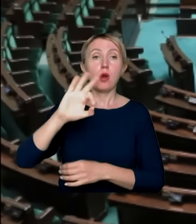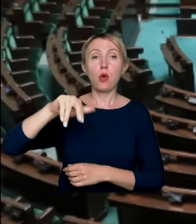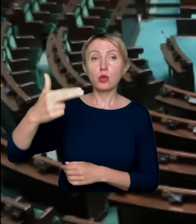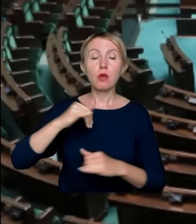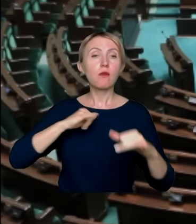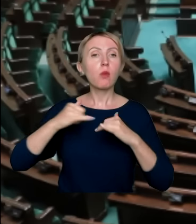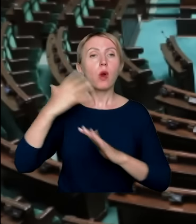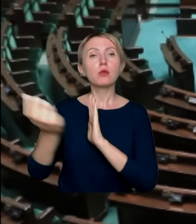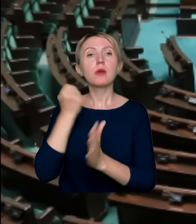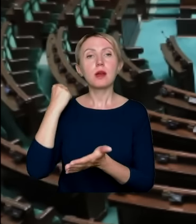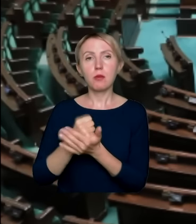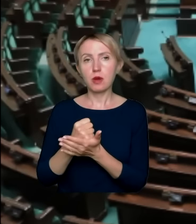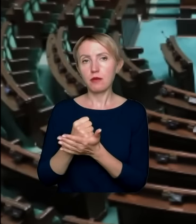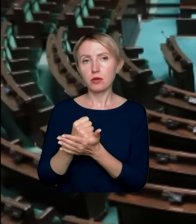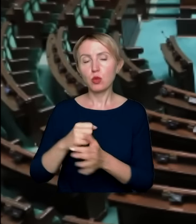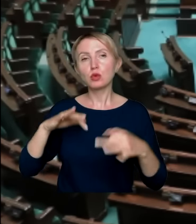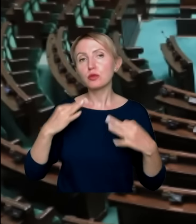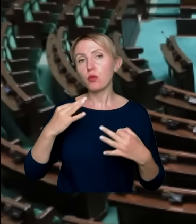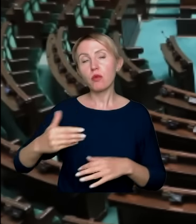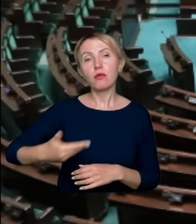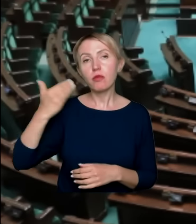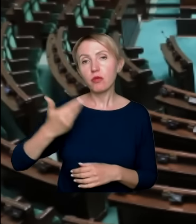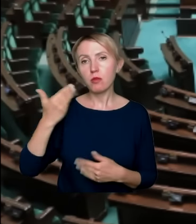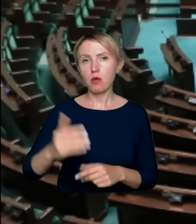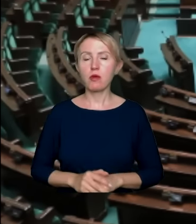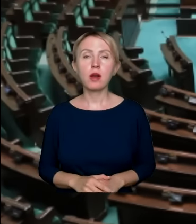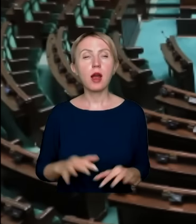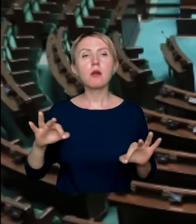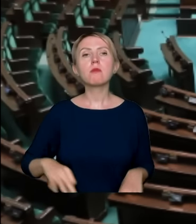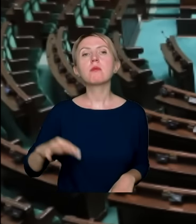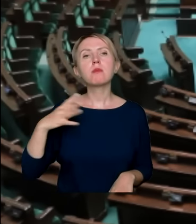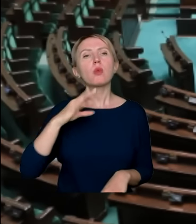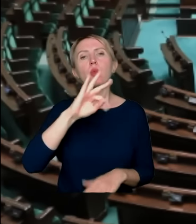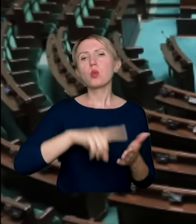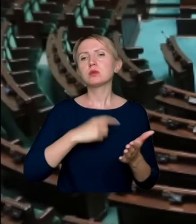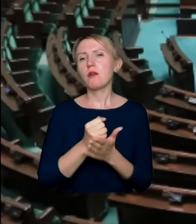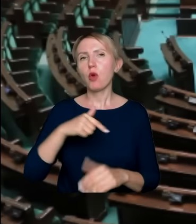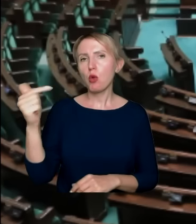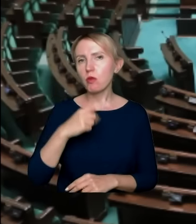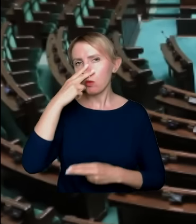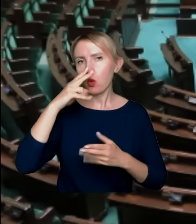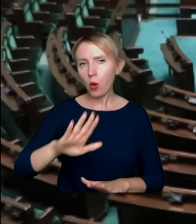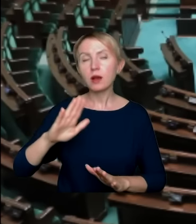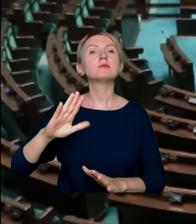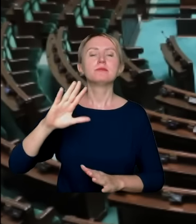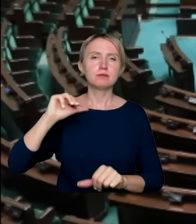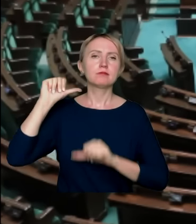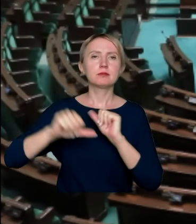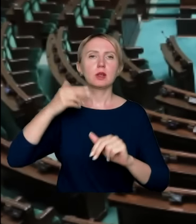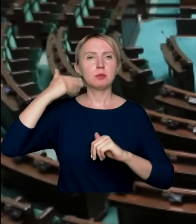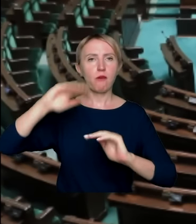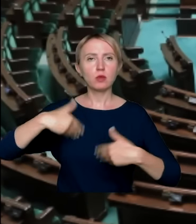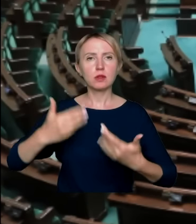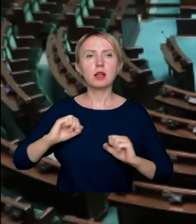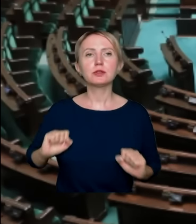odbiera prawo do swobodnej wypowiedzi. Pan wypełnia swój ustawowy obowiązek, przedstawiając te sprawozdanie za